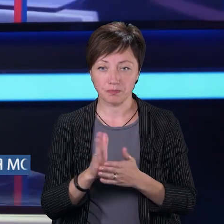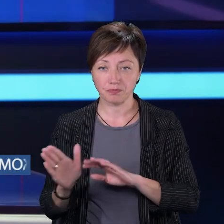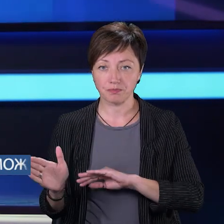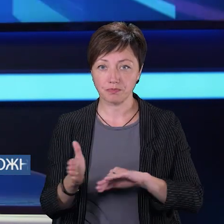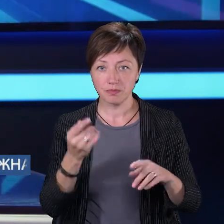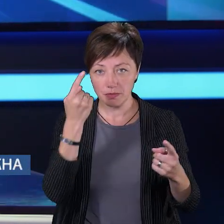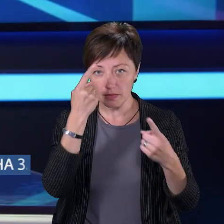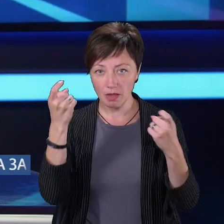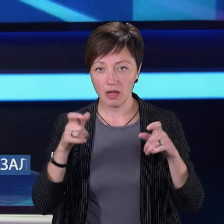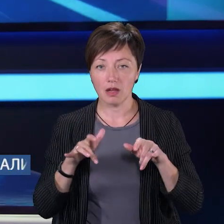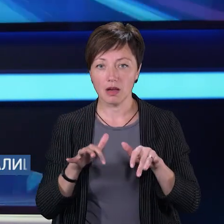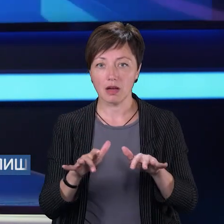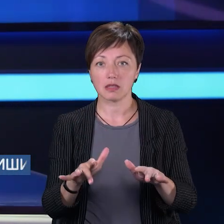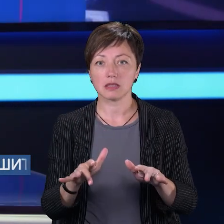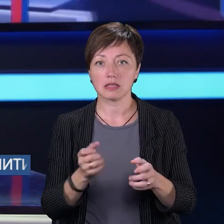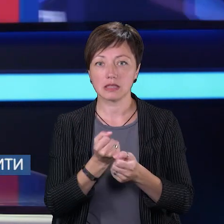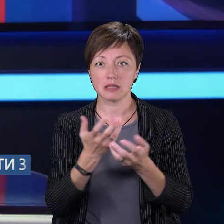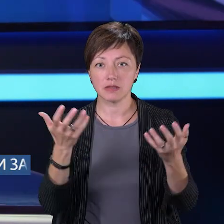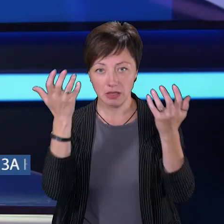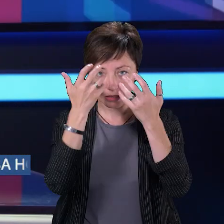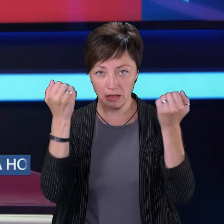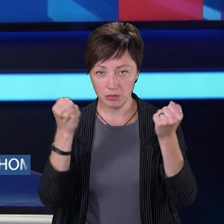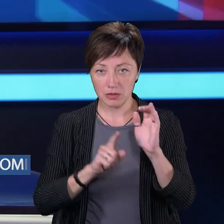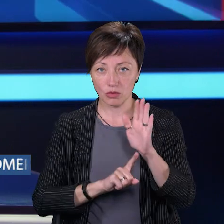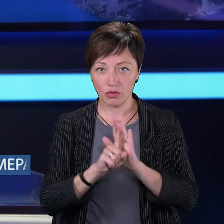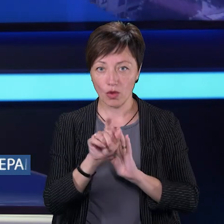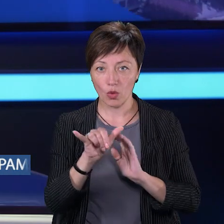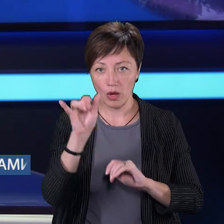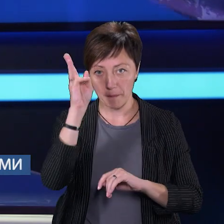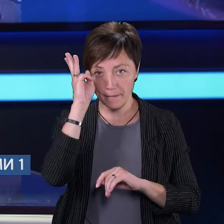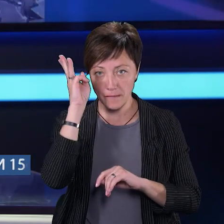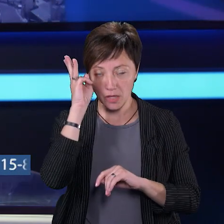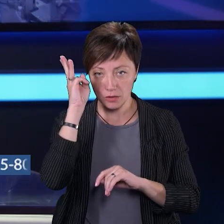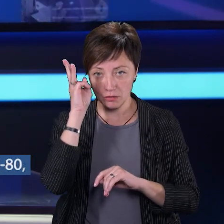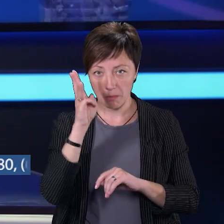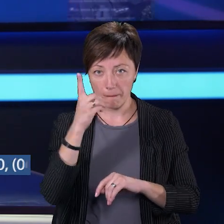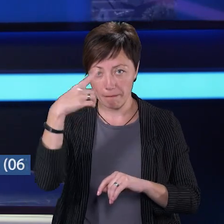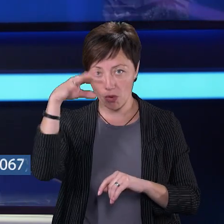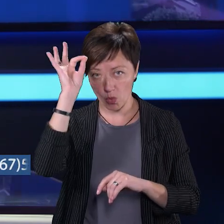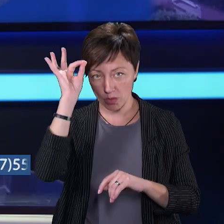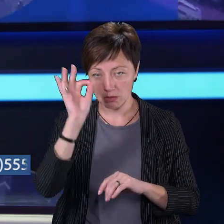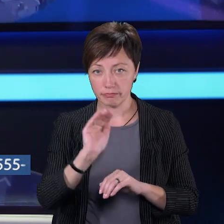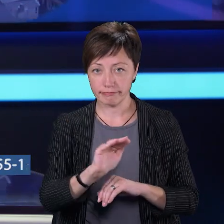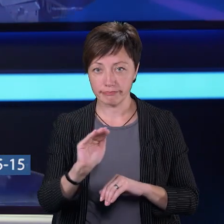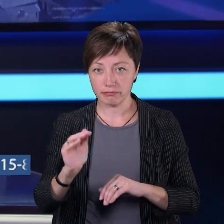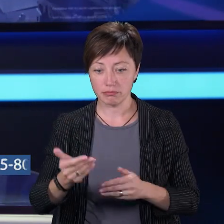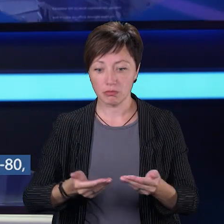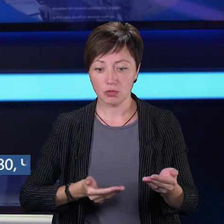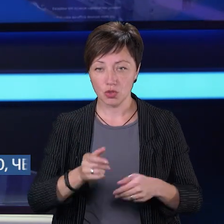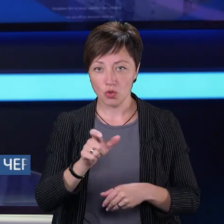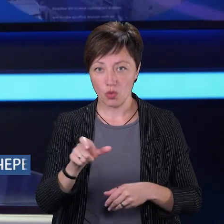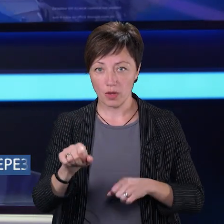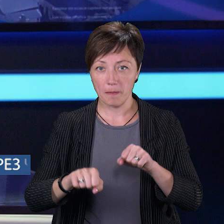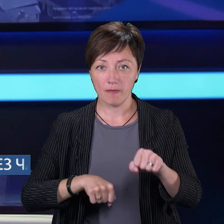Інформаційно-просвітницька акція «За світи темряву» стартувала у Хмельницькому. Патрульні поліцейські нагадують пішоходам та